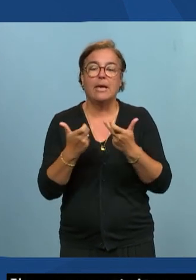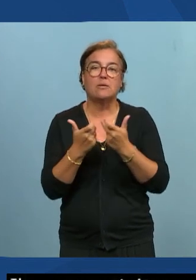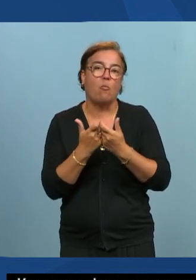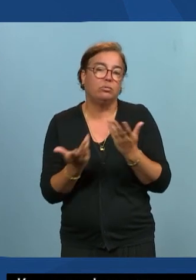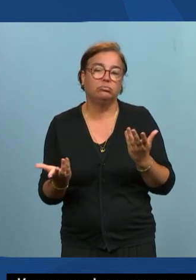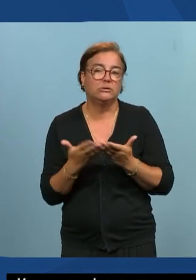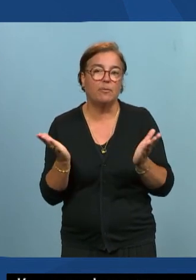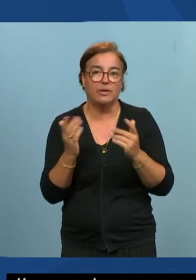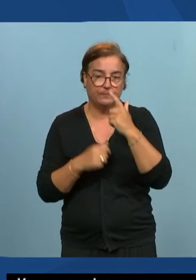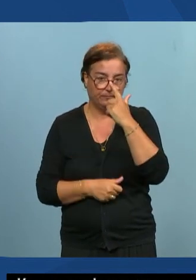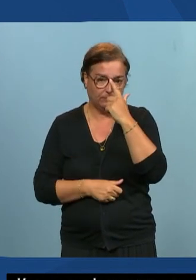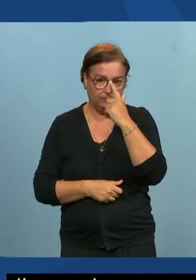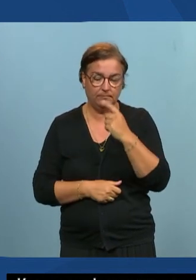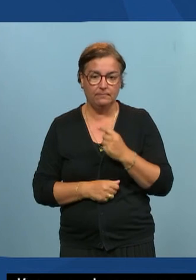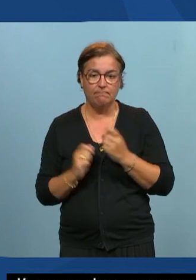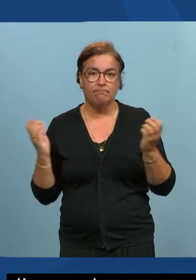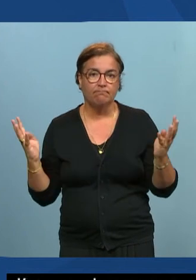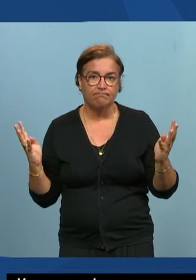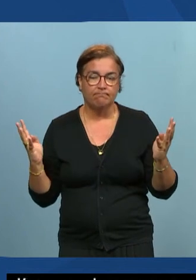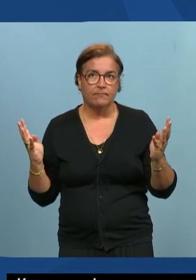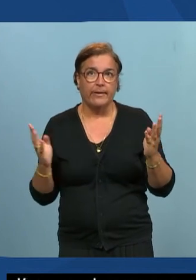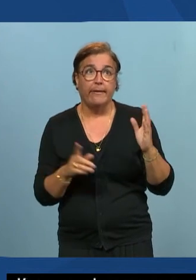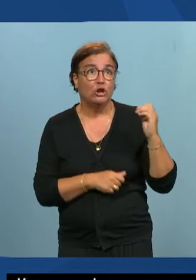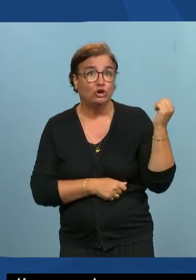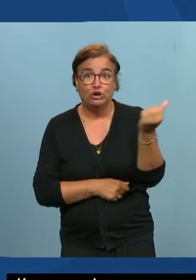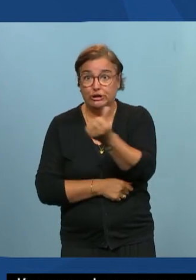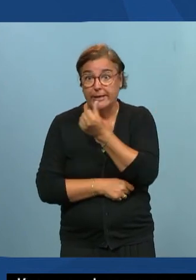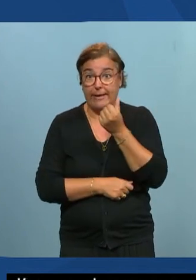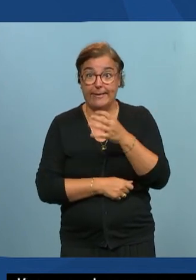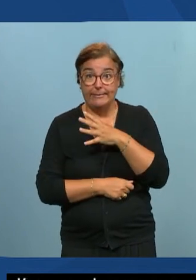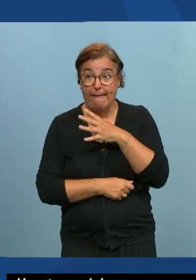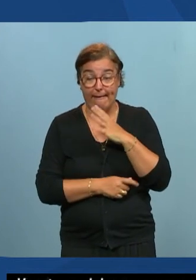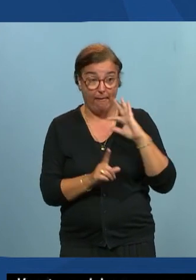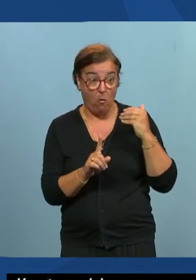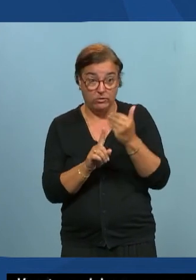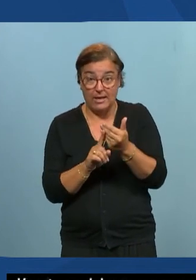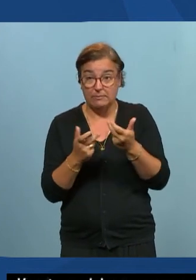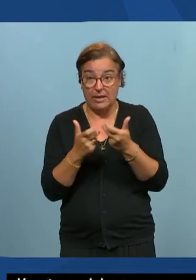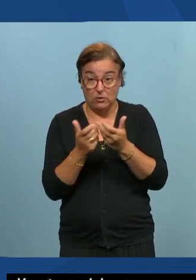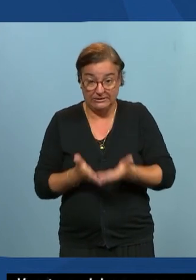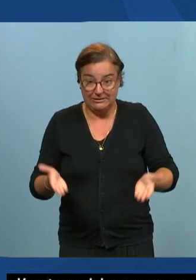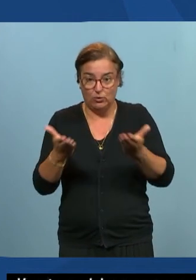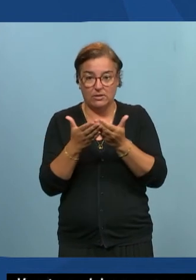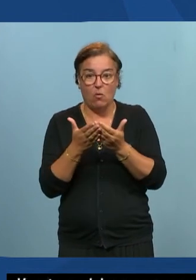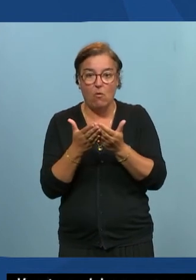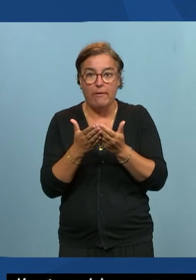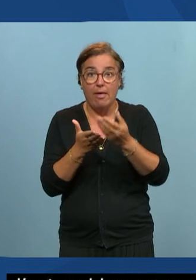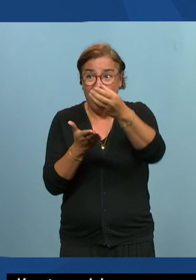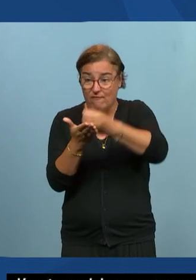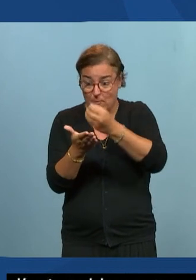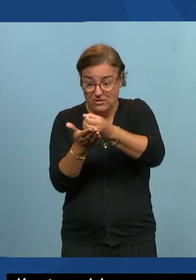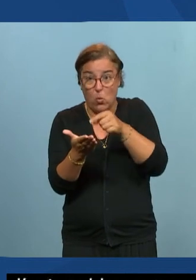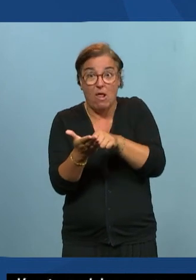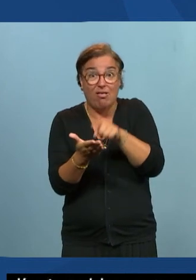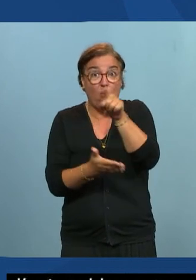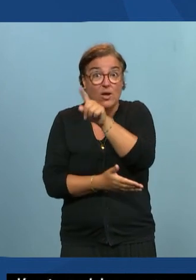bête c'est on se retrouve tous dans des contextes où on ne peut pas contacter où on ne peut pas faire corriger une donnée et quelquefois